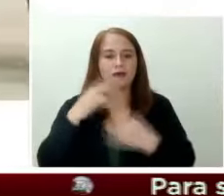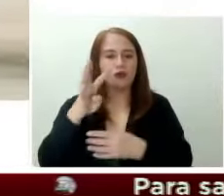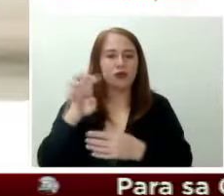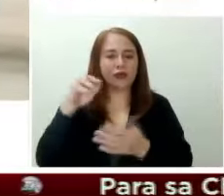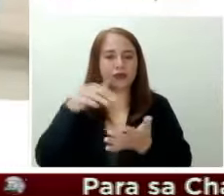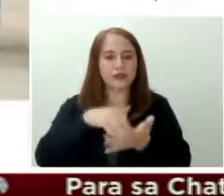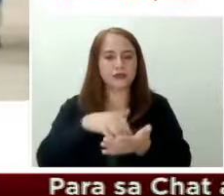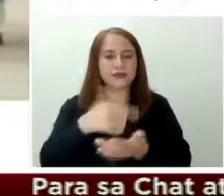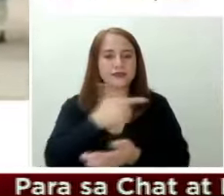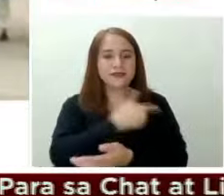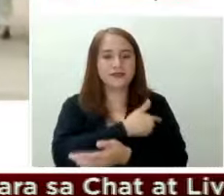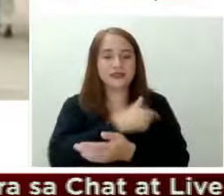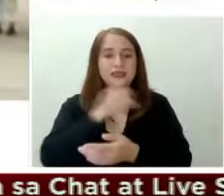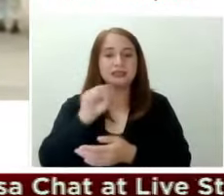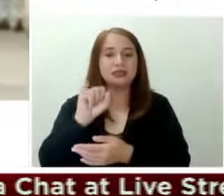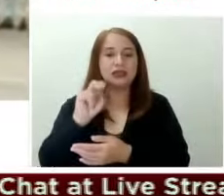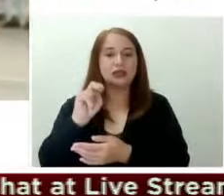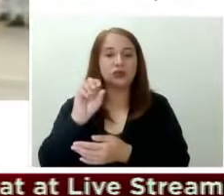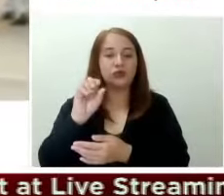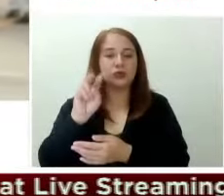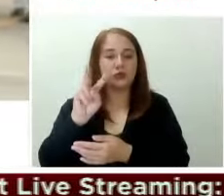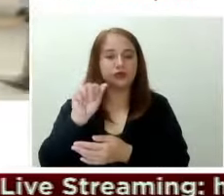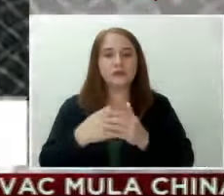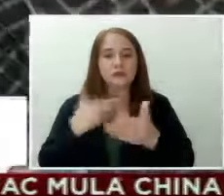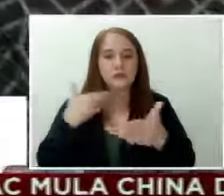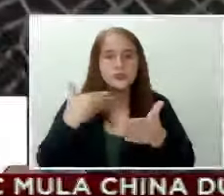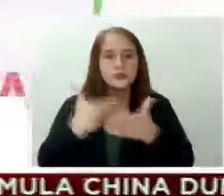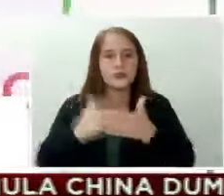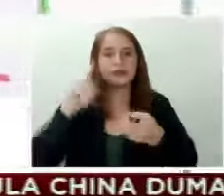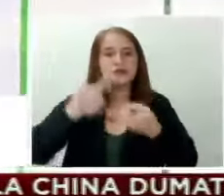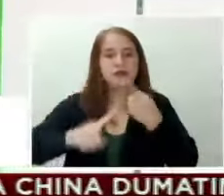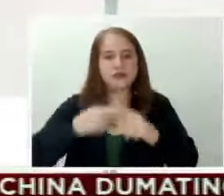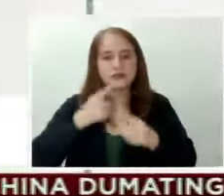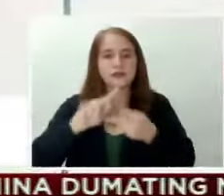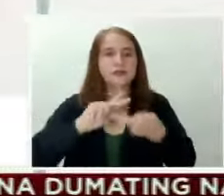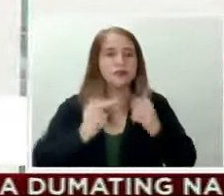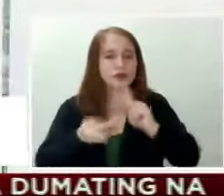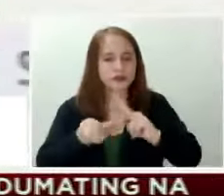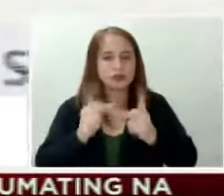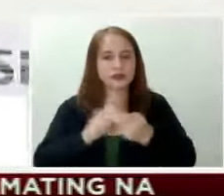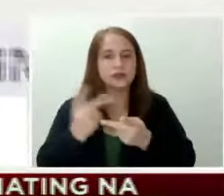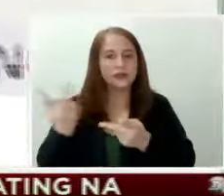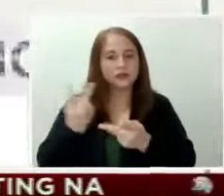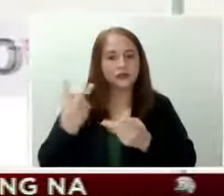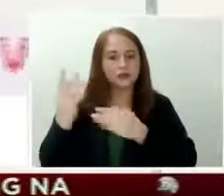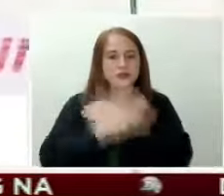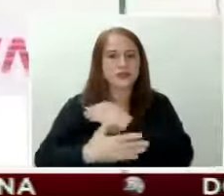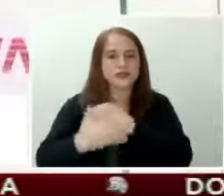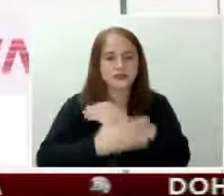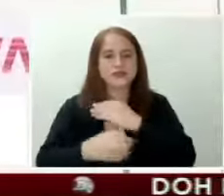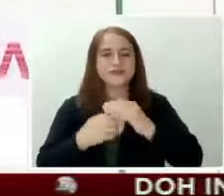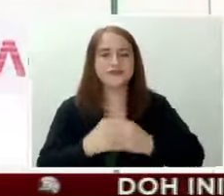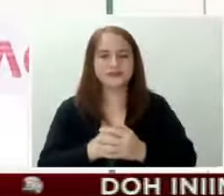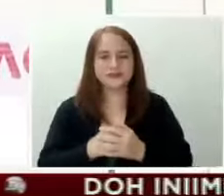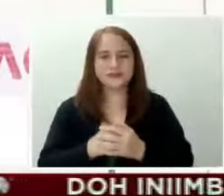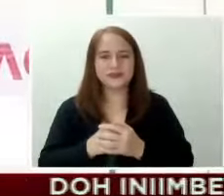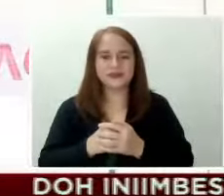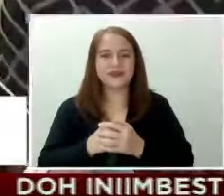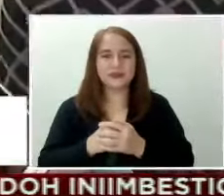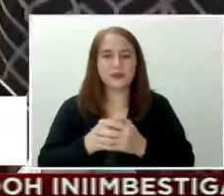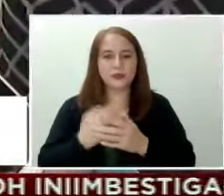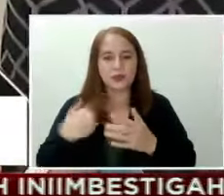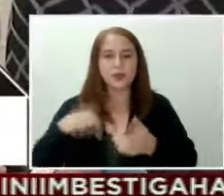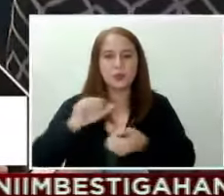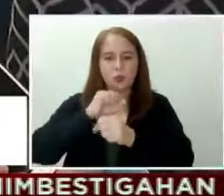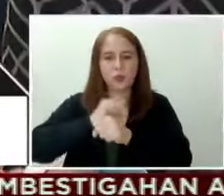doses ng Sinovac COVID vaccine na dagdag donasyon ng China. Na shift between our two countries. So long as we were together,